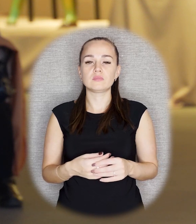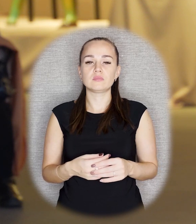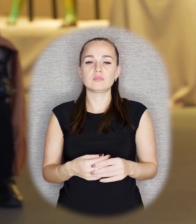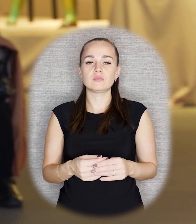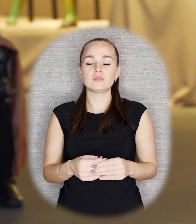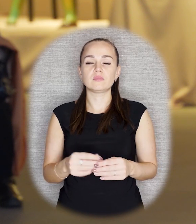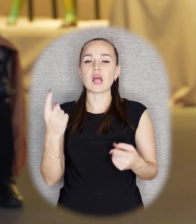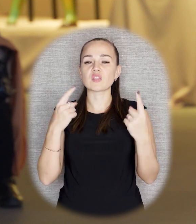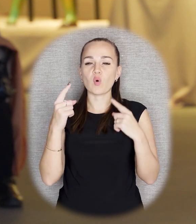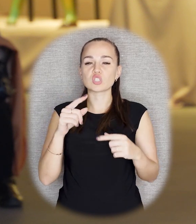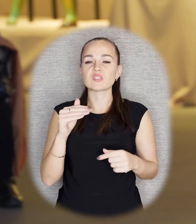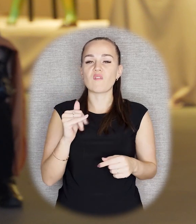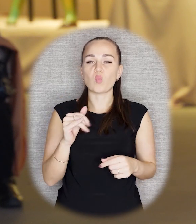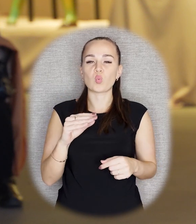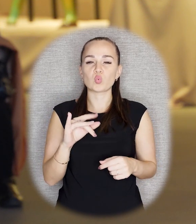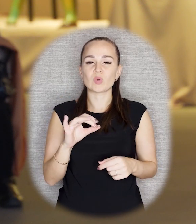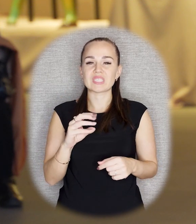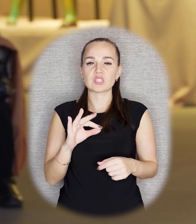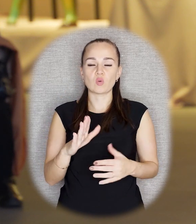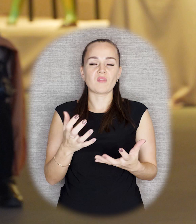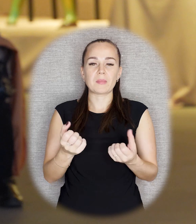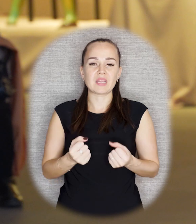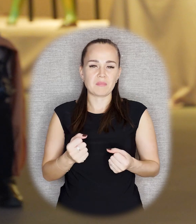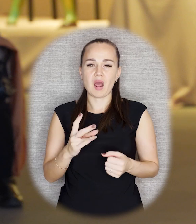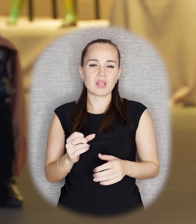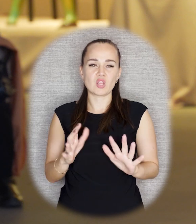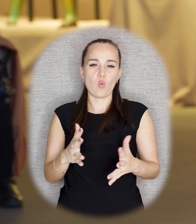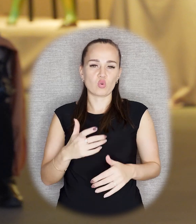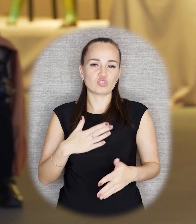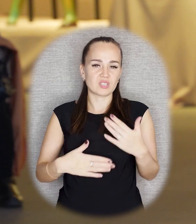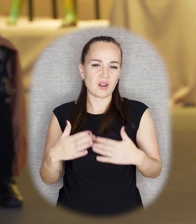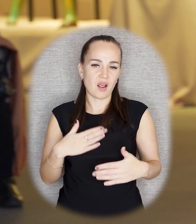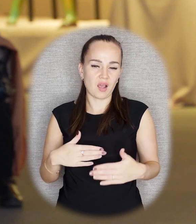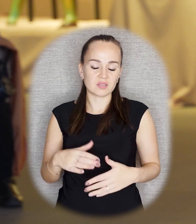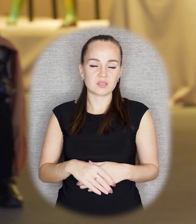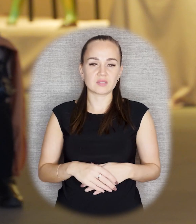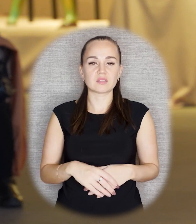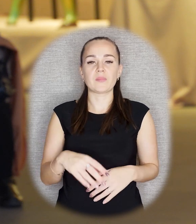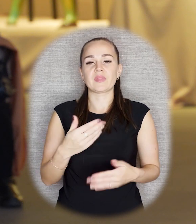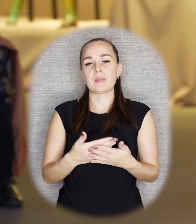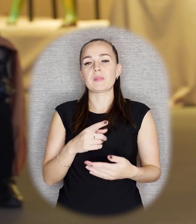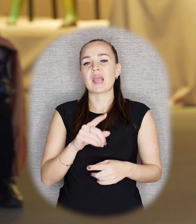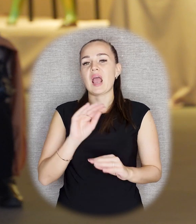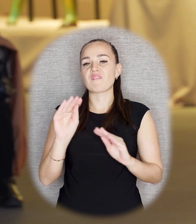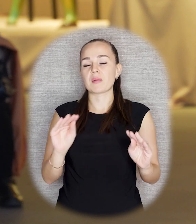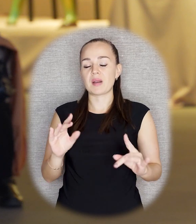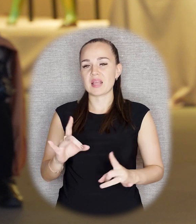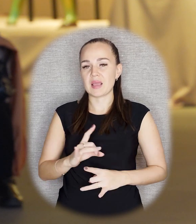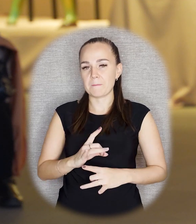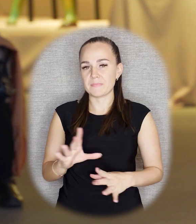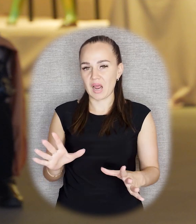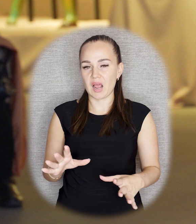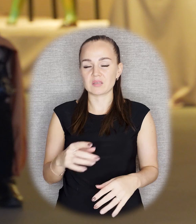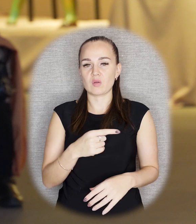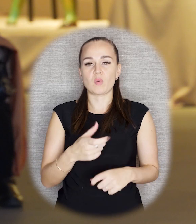И творчество футуристов принимали не всегда радостно. Они критиковали в том числе их оформление праздников, которое было очень